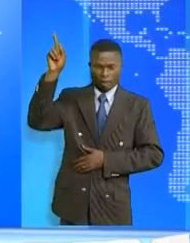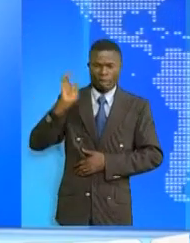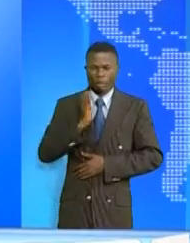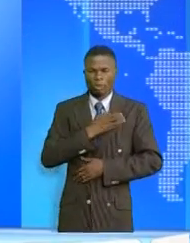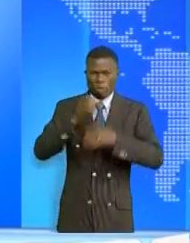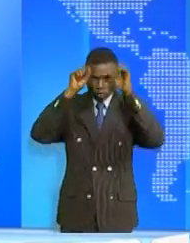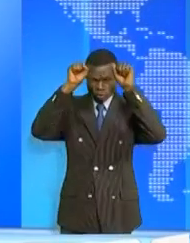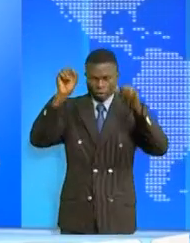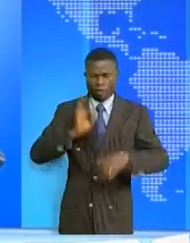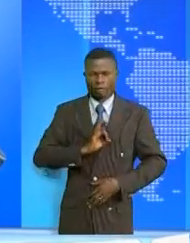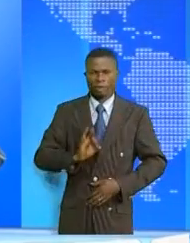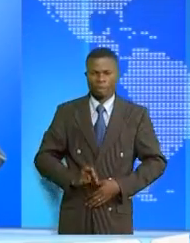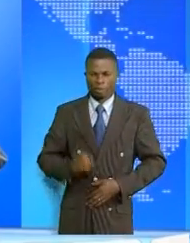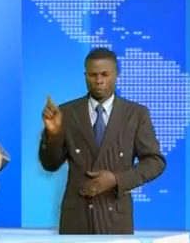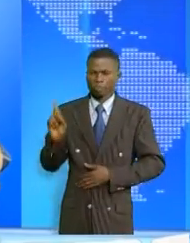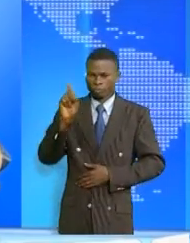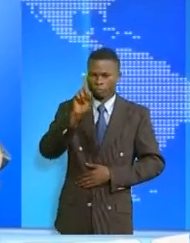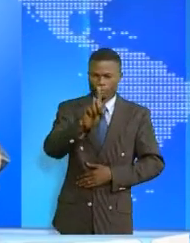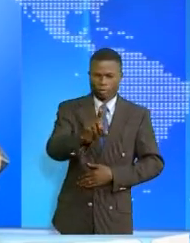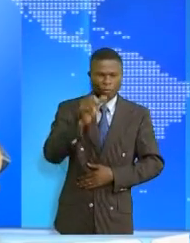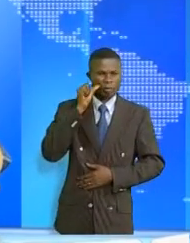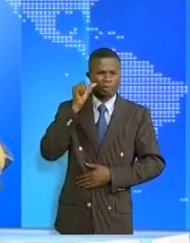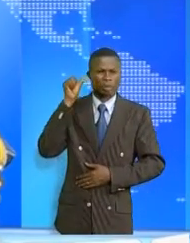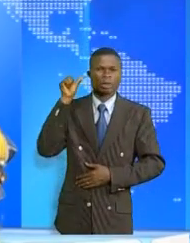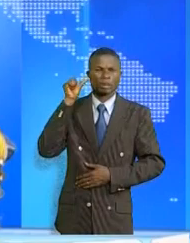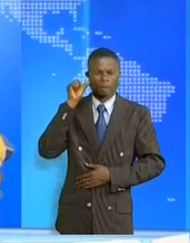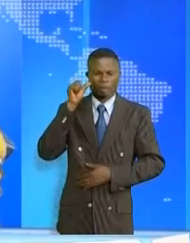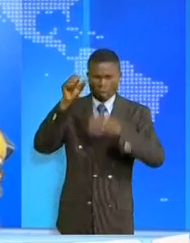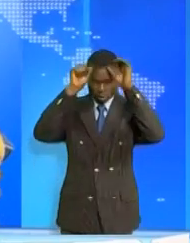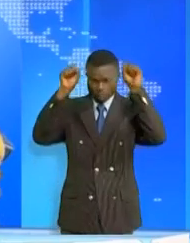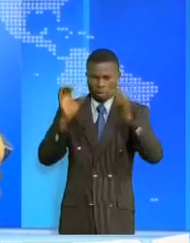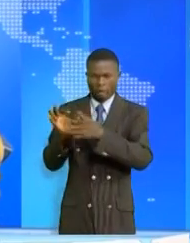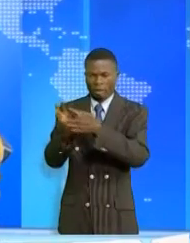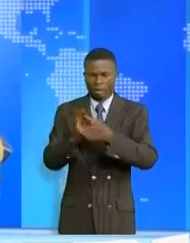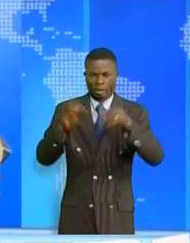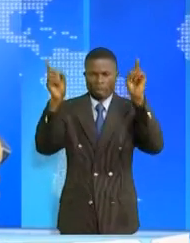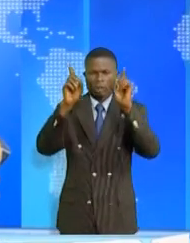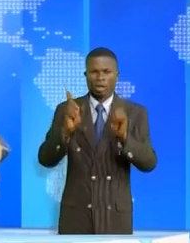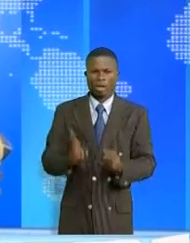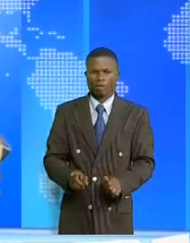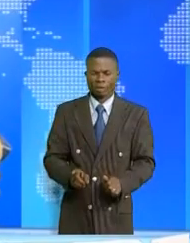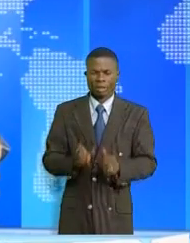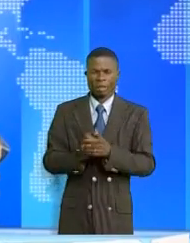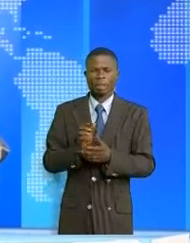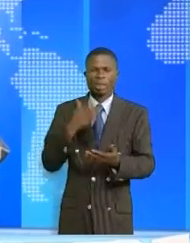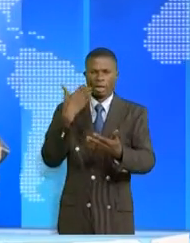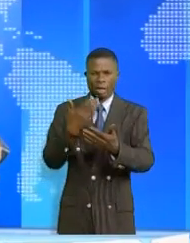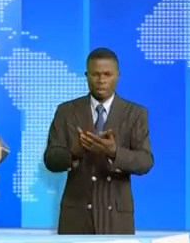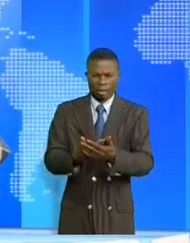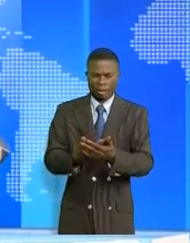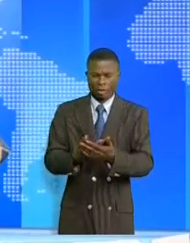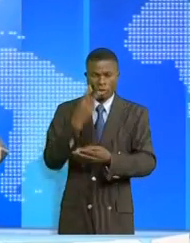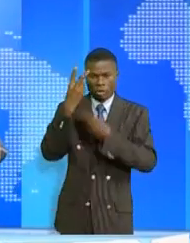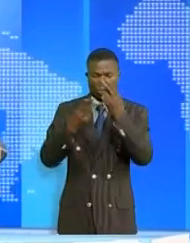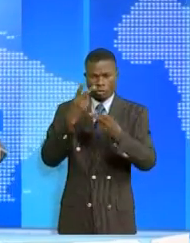de l'État, Félix-Antoine Tiseke de Tulumbo, président en exercice de l'Union africaine, a clôturé sa